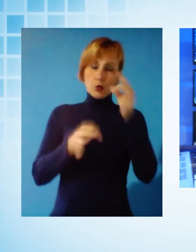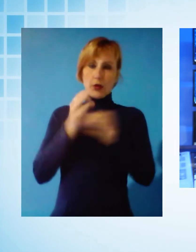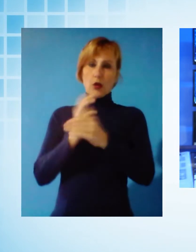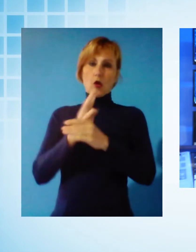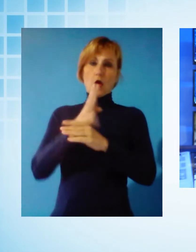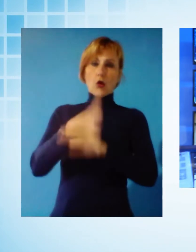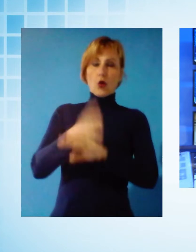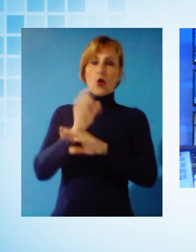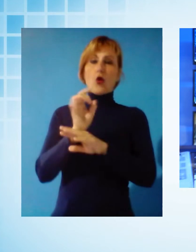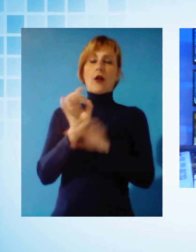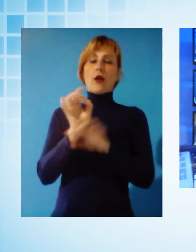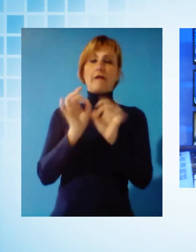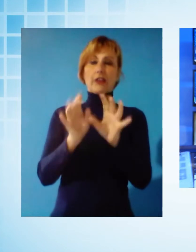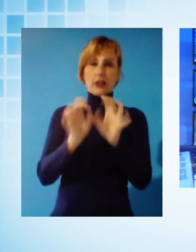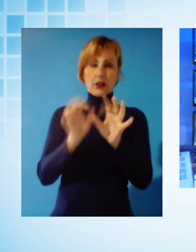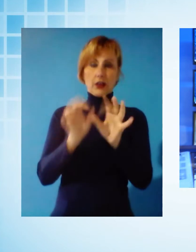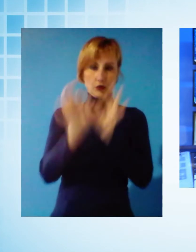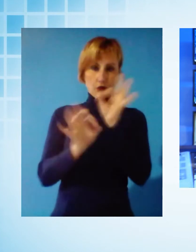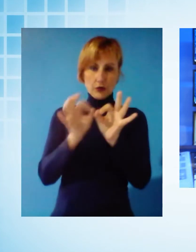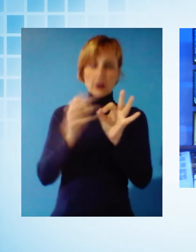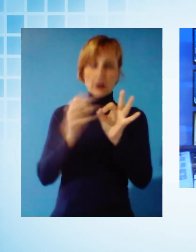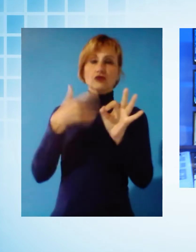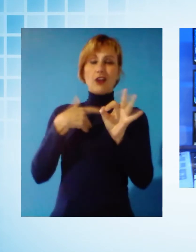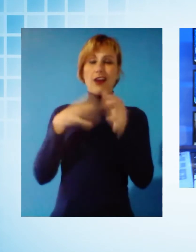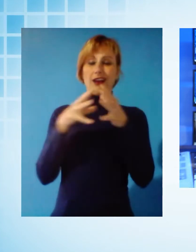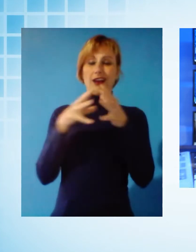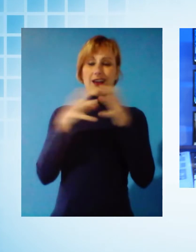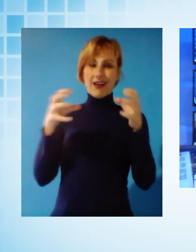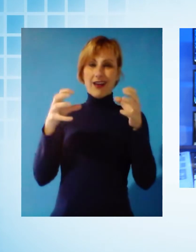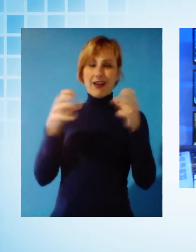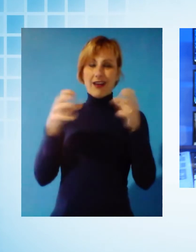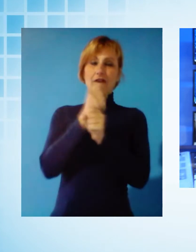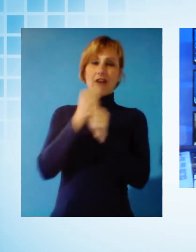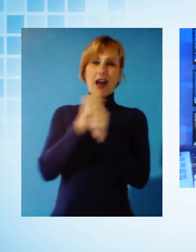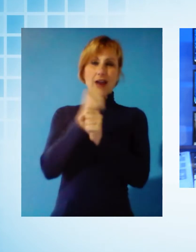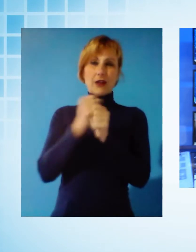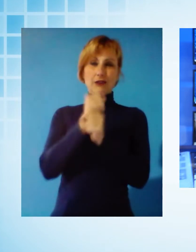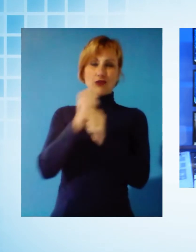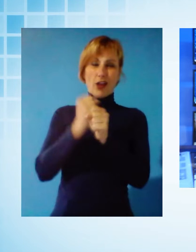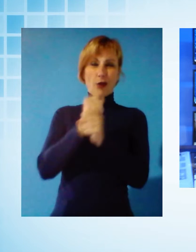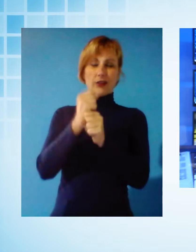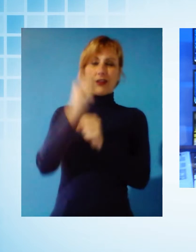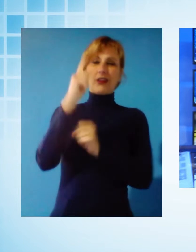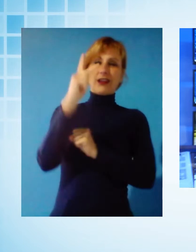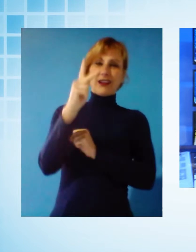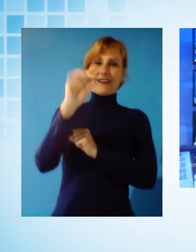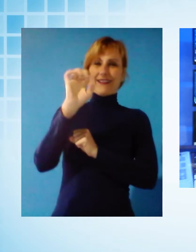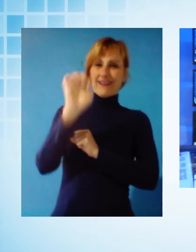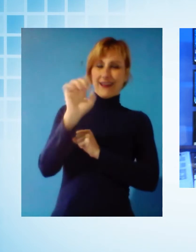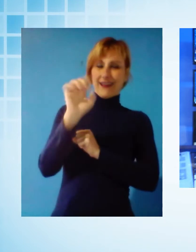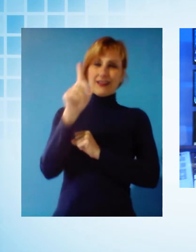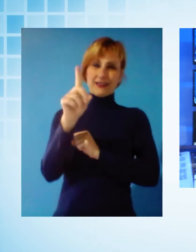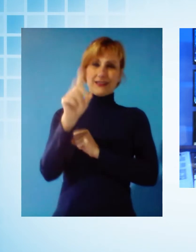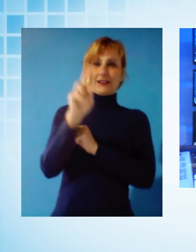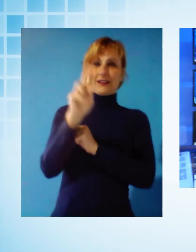delle cure, c'è la Kedron che è in prima linea per quanto riguarda la fornitura dei macchinari per una